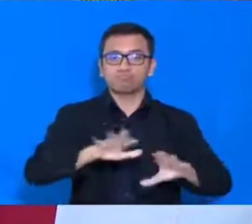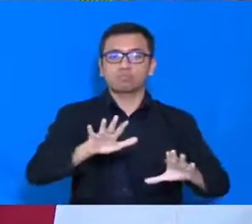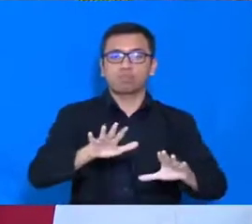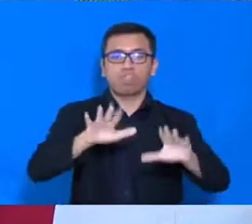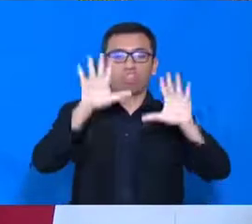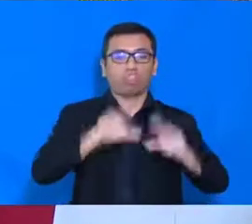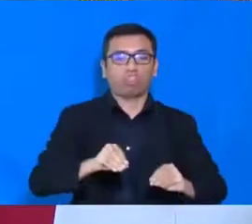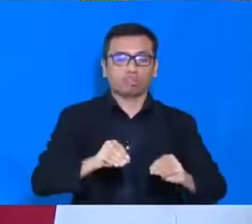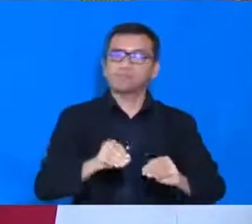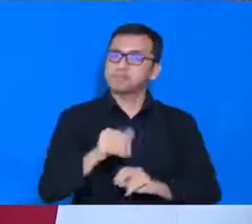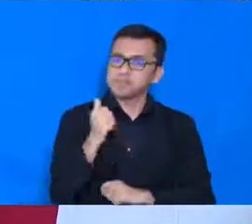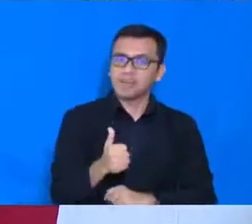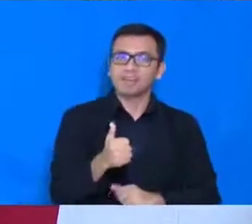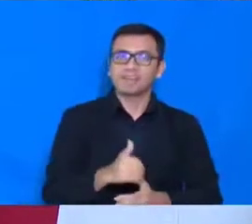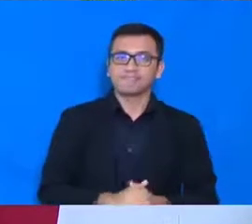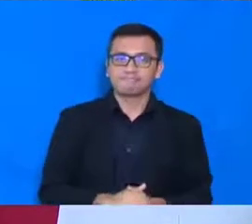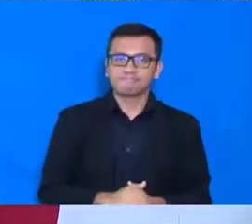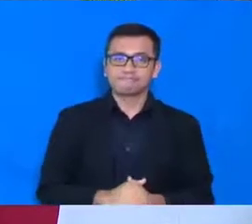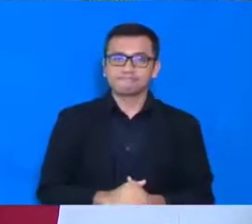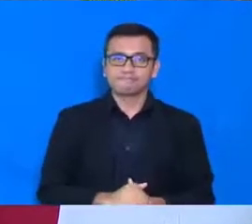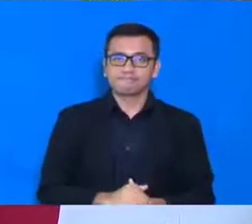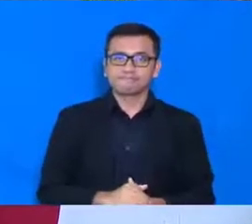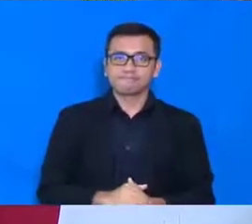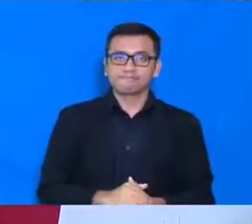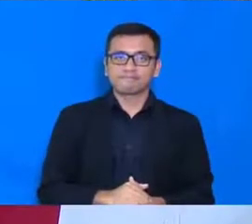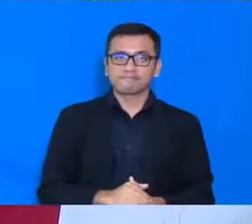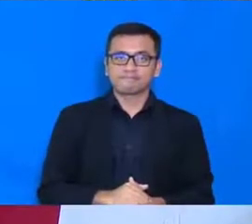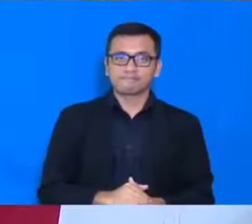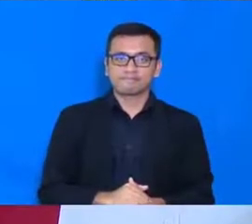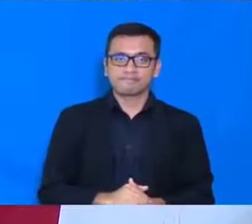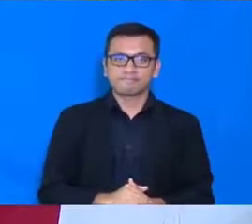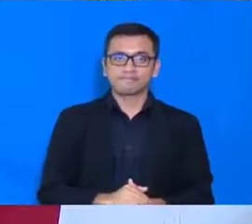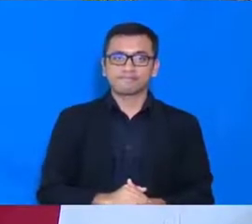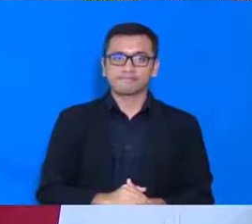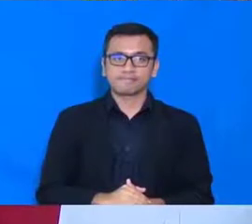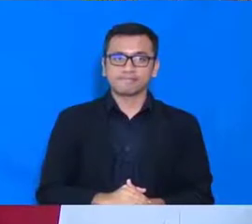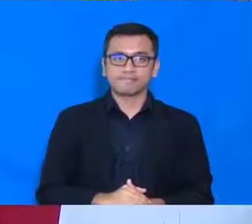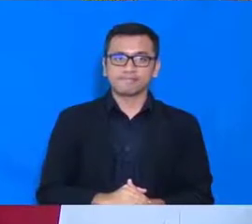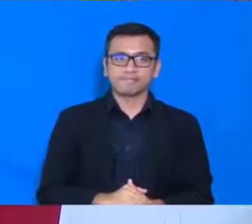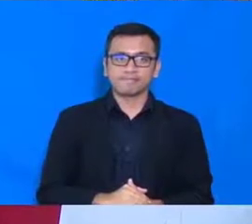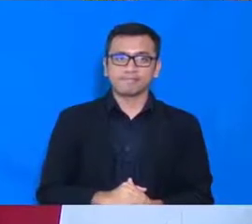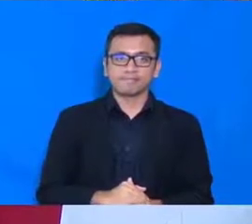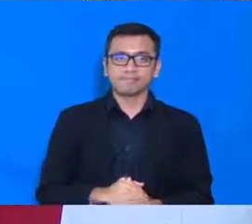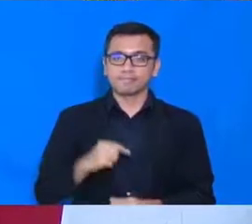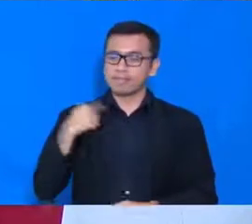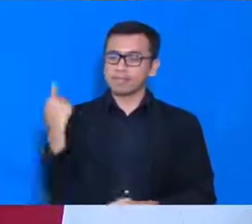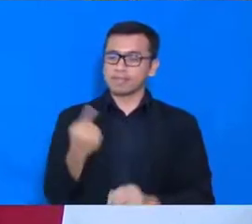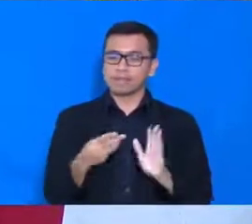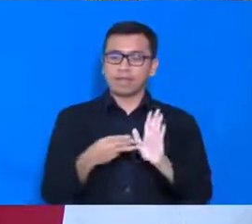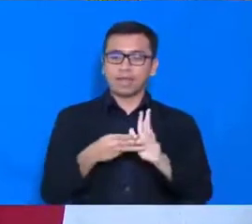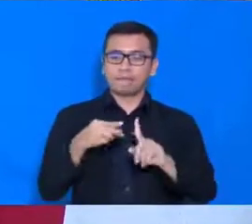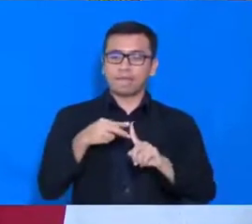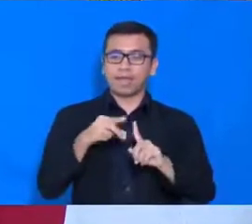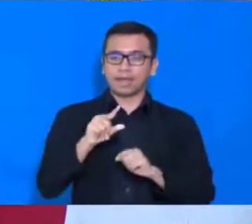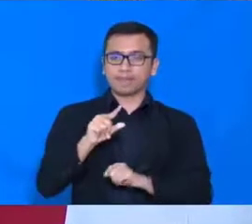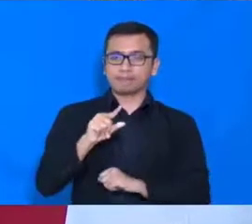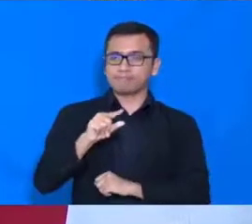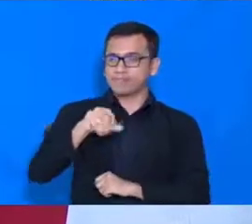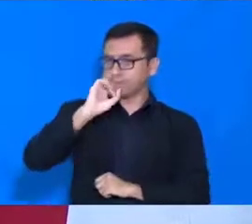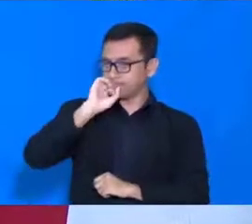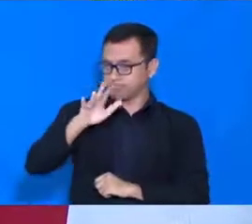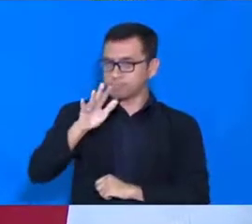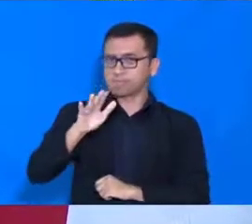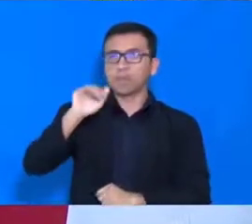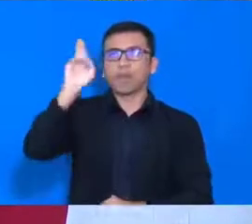Atas nama, pimpinan MPR, saya ingin, mengingatkan kembali, bahwa, pemerintah, telah hadir,